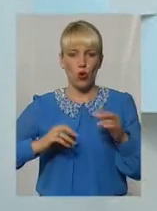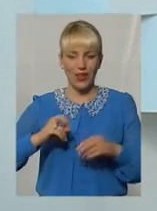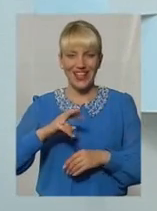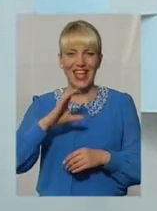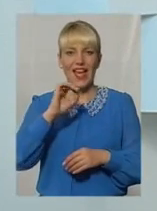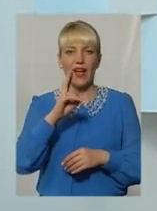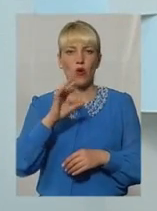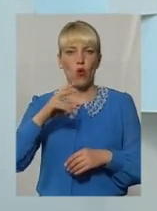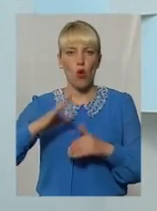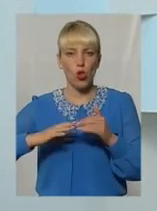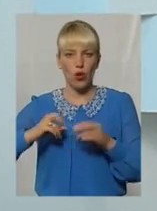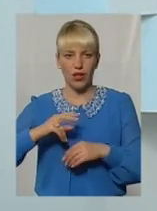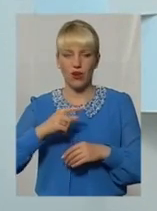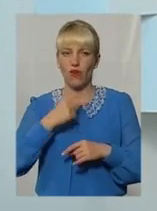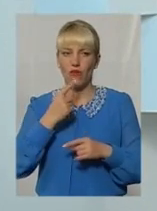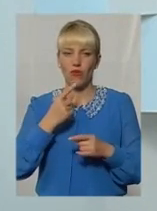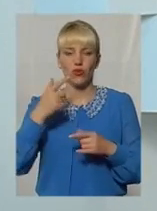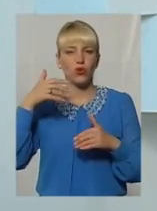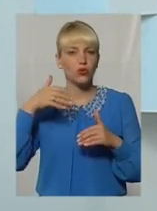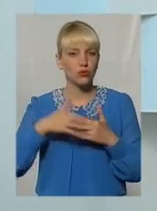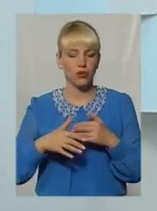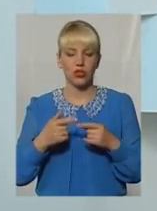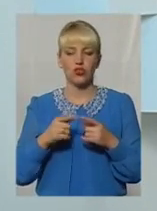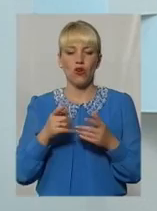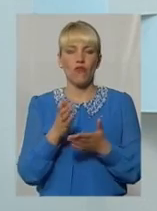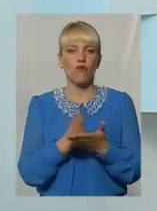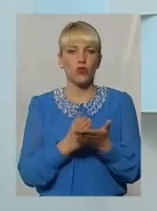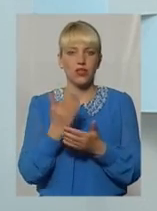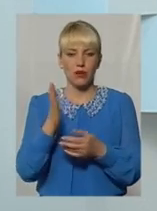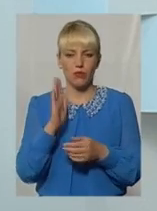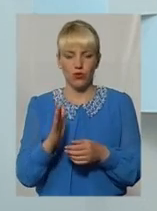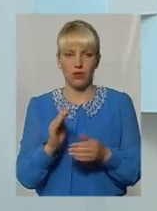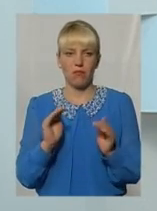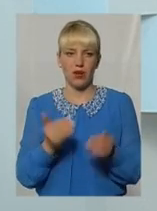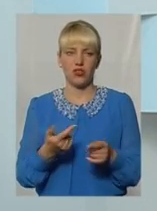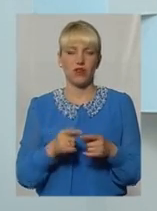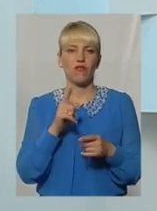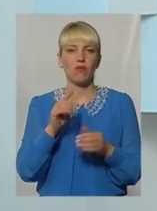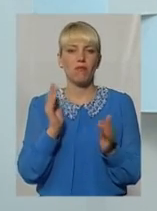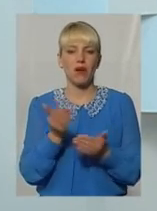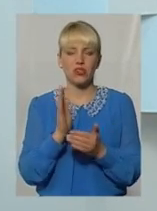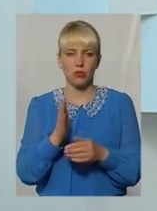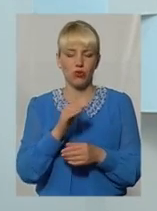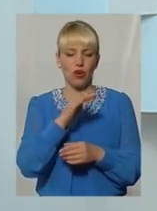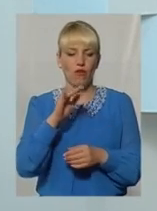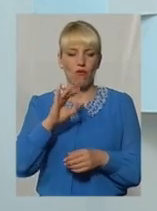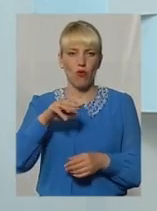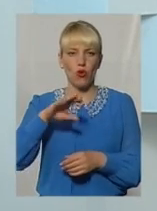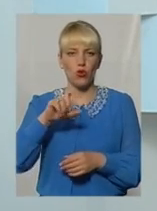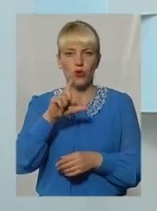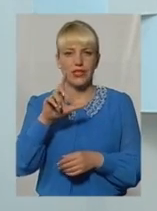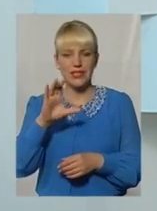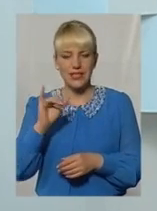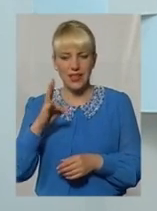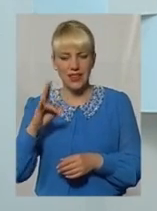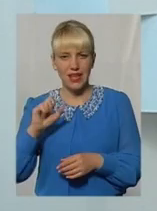функції цих дерев будуть абсолютно іншими. В них буде менша фотосинтезуюча можливість, в них була менша можливість очистки